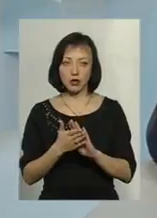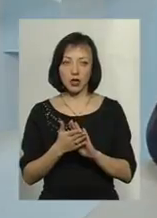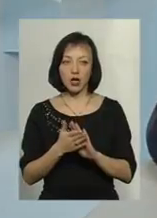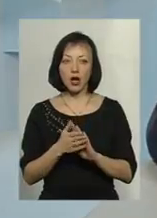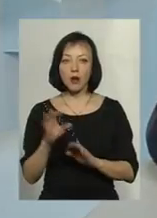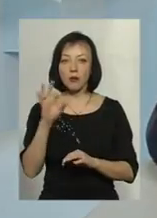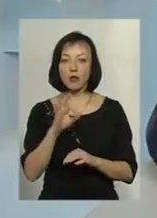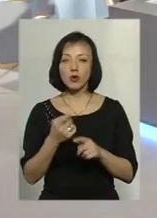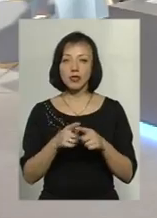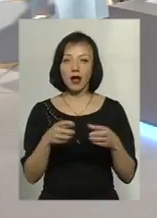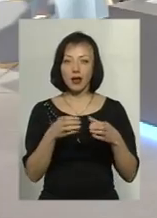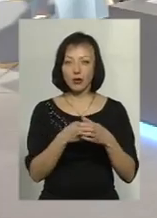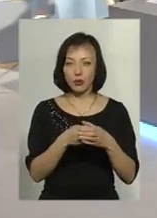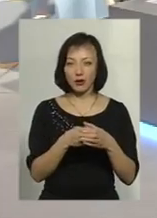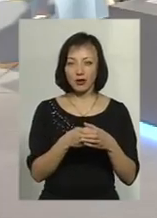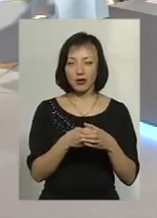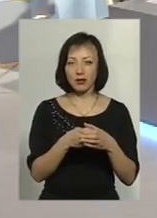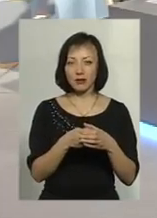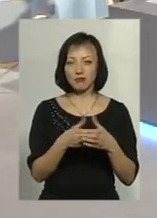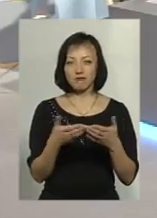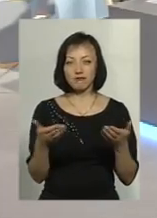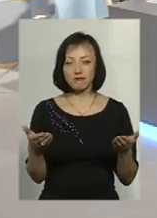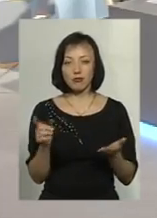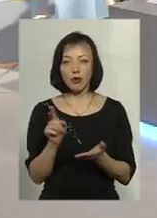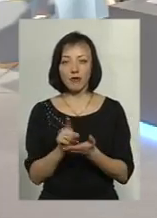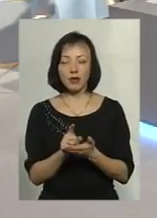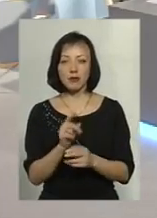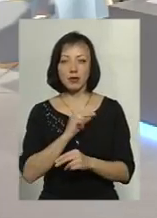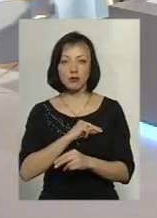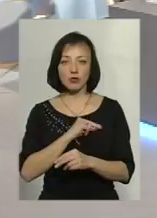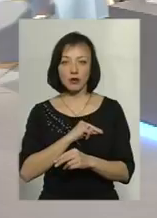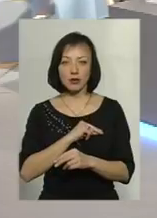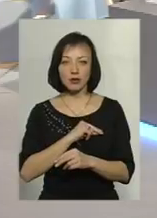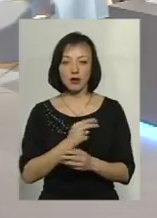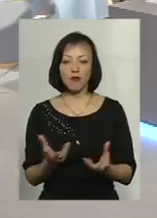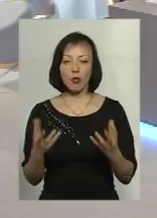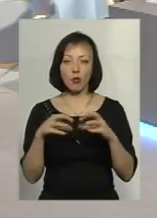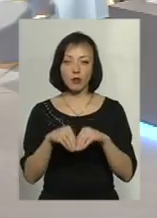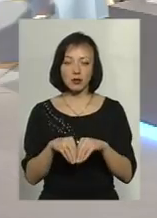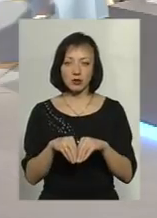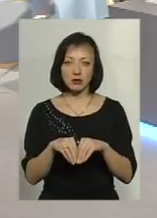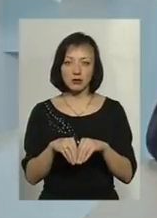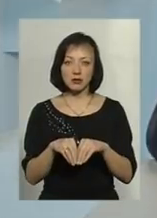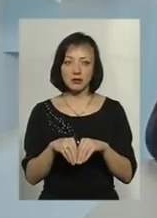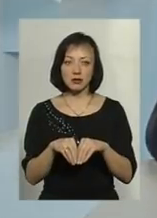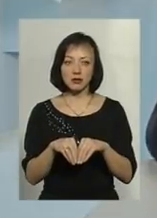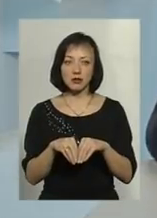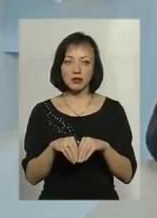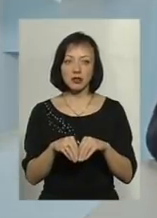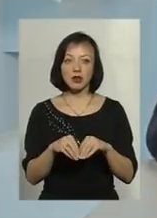Щодо даної категорії людей, то я думаю, що тут повинні працювати в комплексі. Товариство